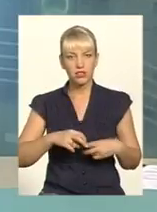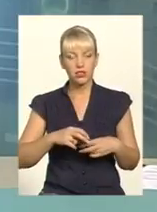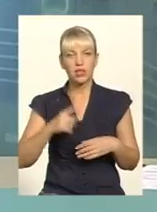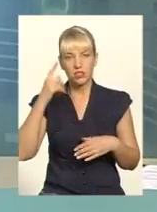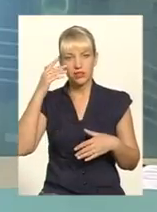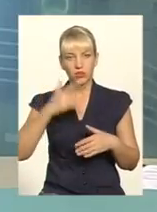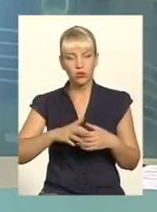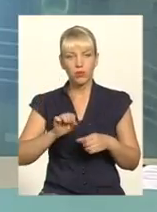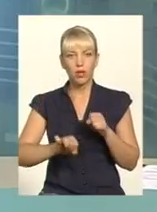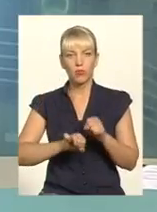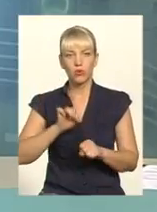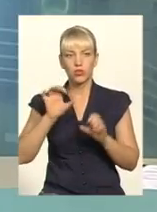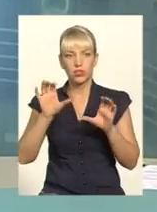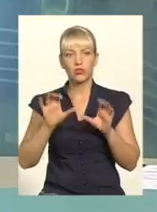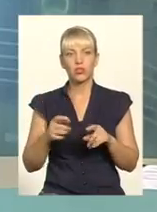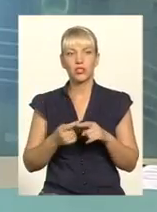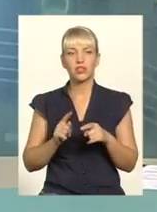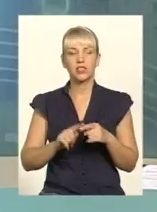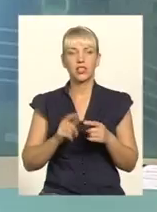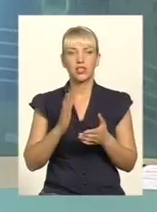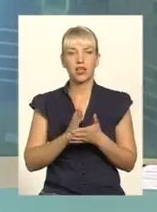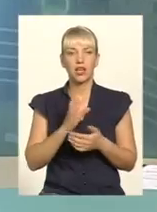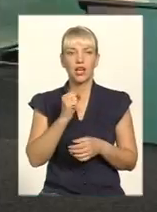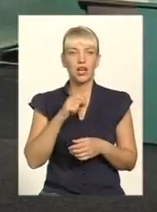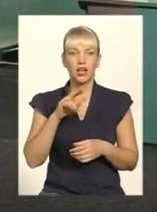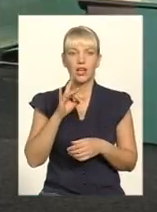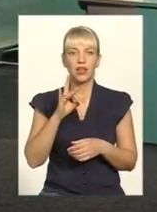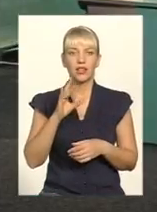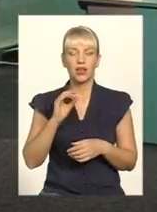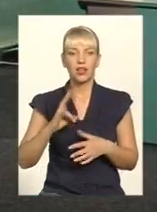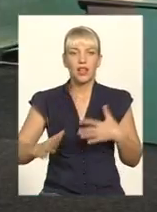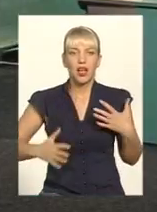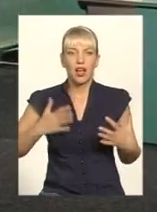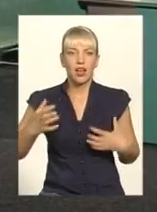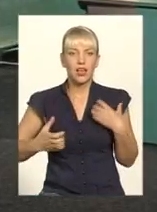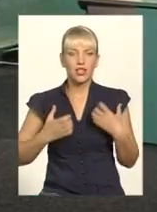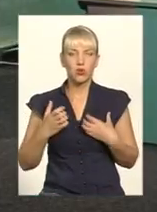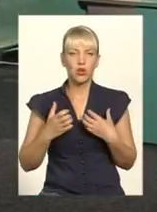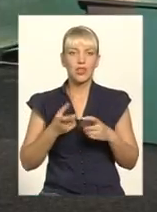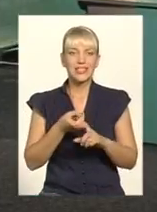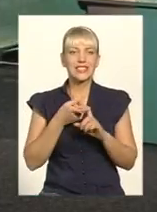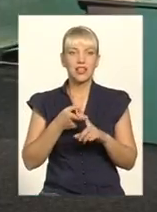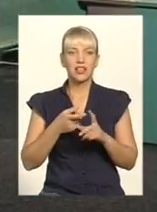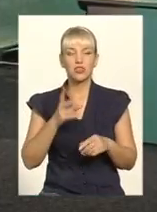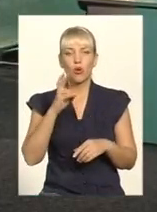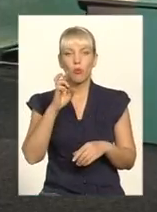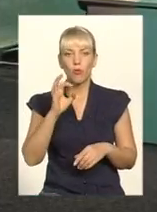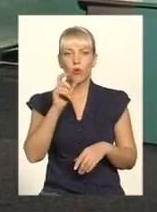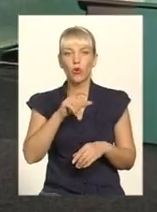порушення закону, вони є свого роду адреналінозалежними. Вони ж знають, що вони чинять право